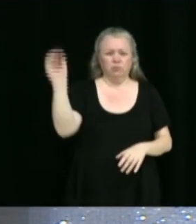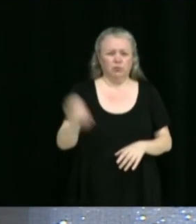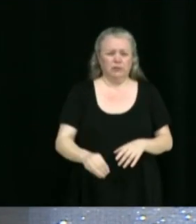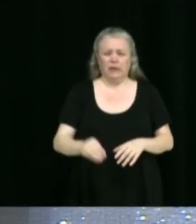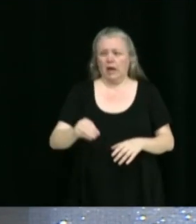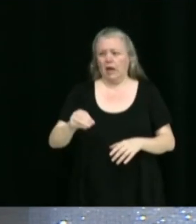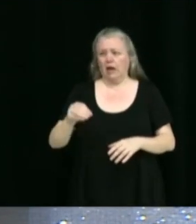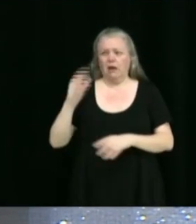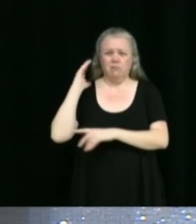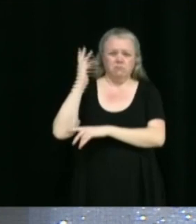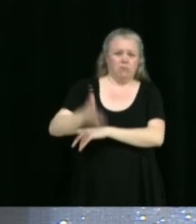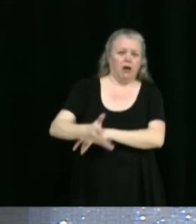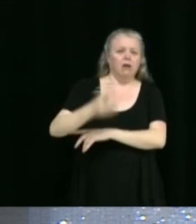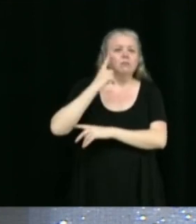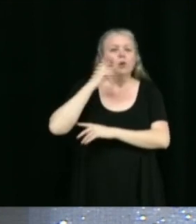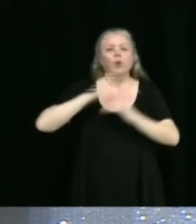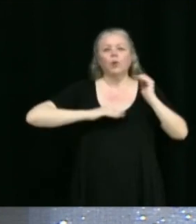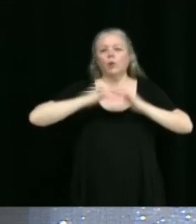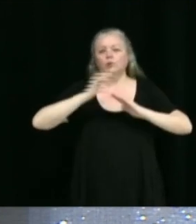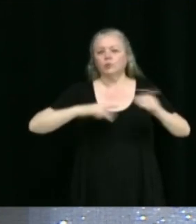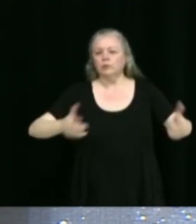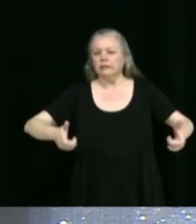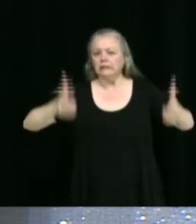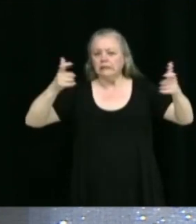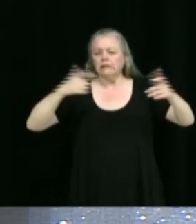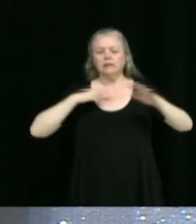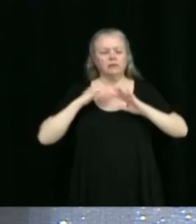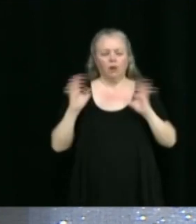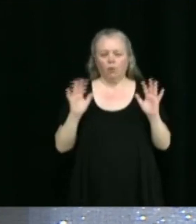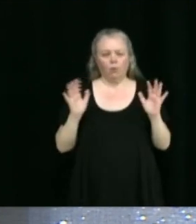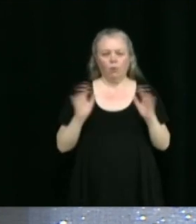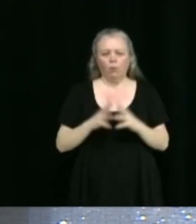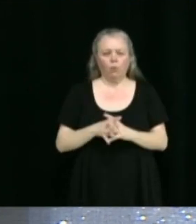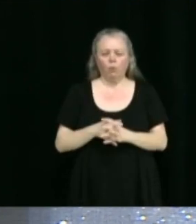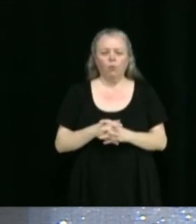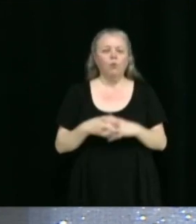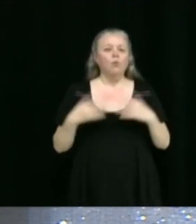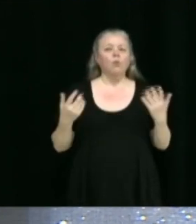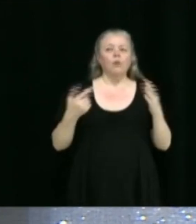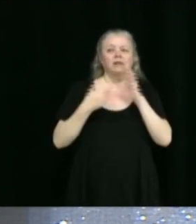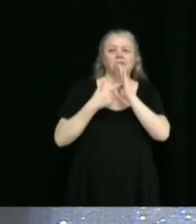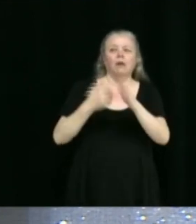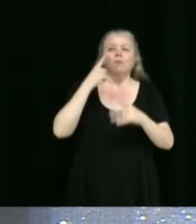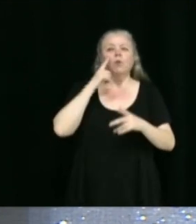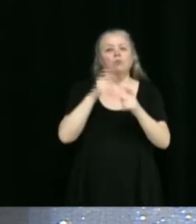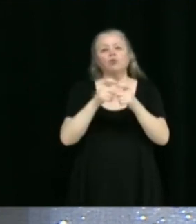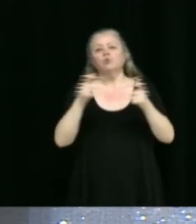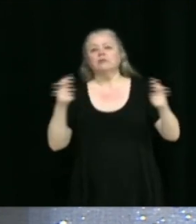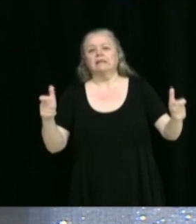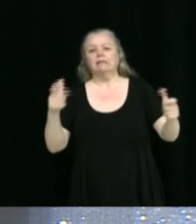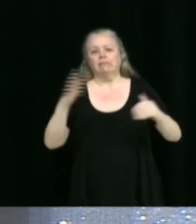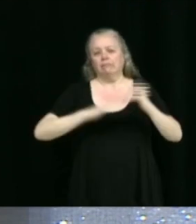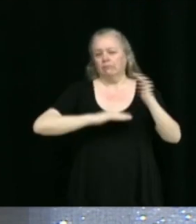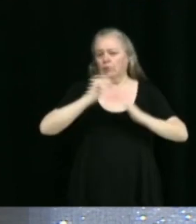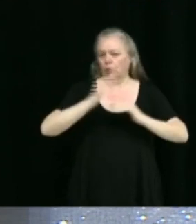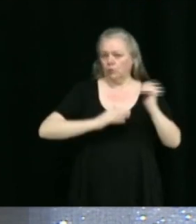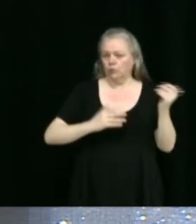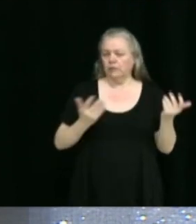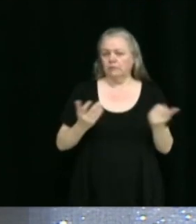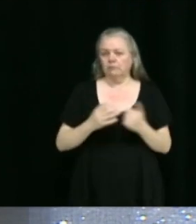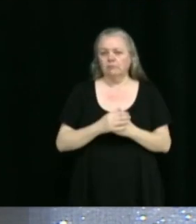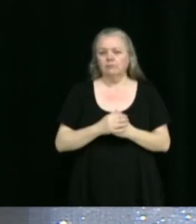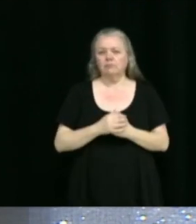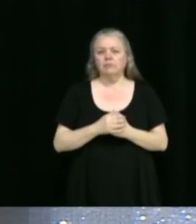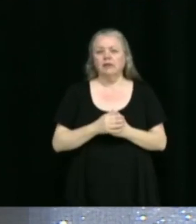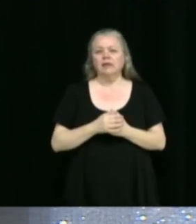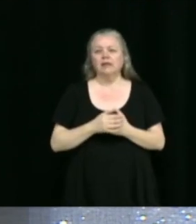construction d'une unité d'habitation ou pour une construction industrielle. Donc, inévitablement, c'est le constat qu